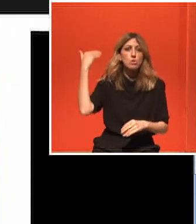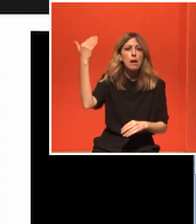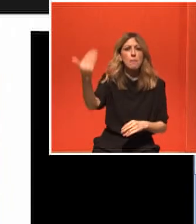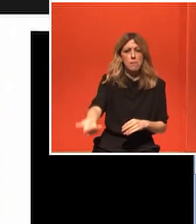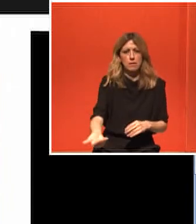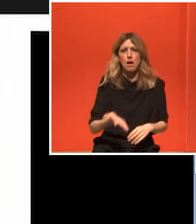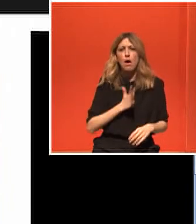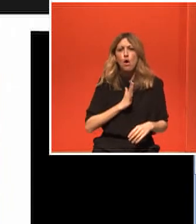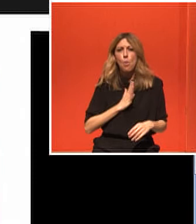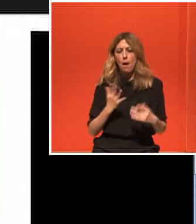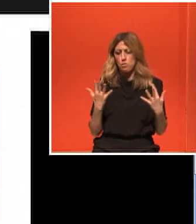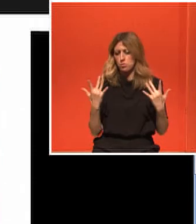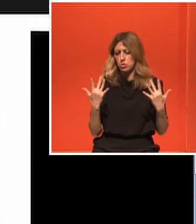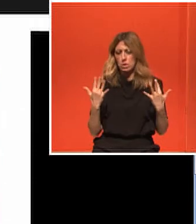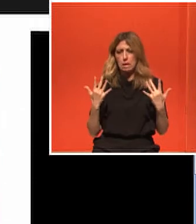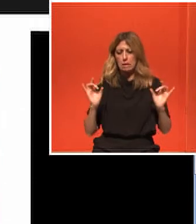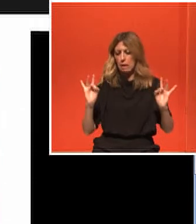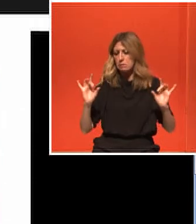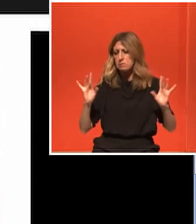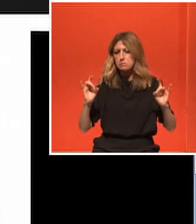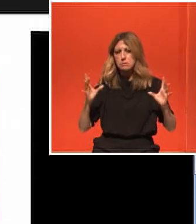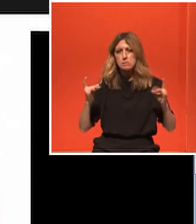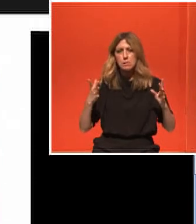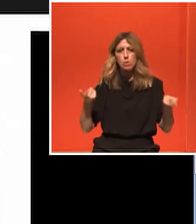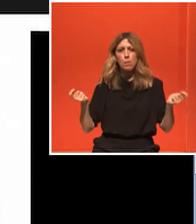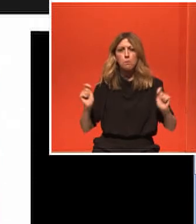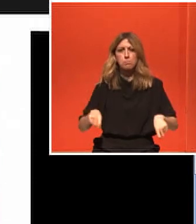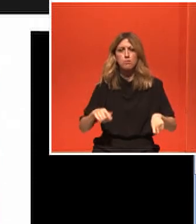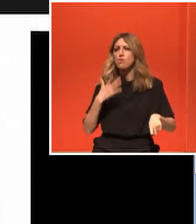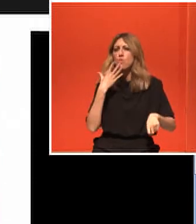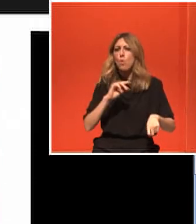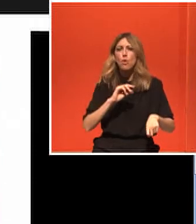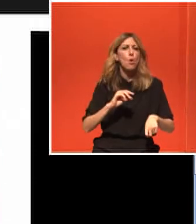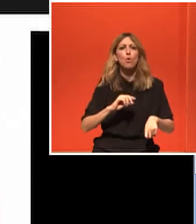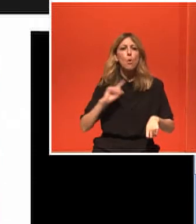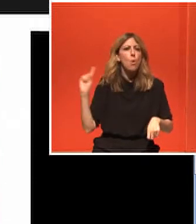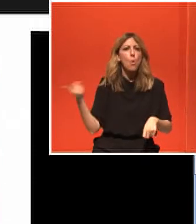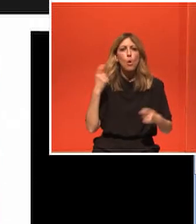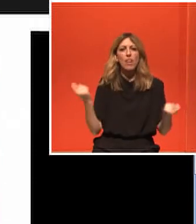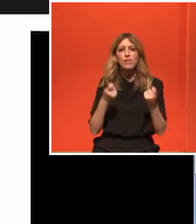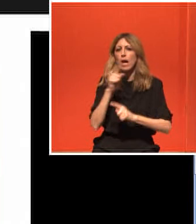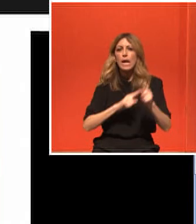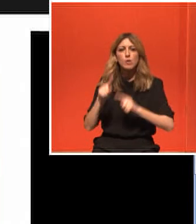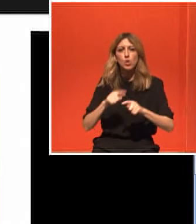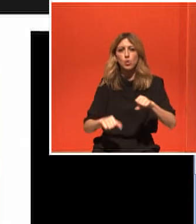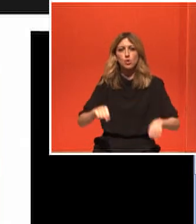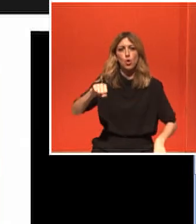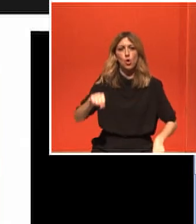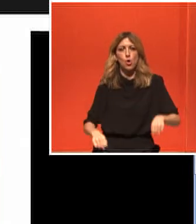ρομπότ αυτός ο άνθρωπος λοιπόν και αυτή η μείωση της φυσικής δραστηριότητας